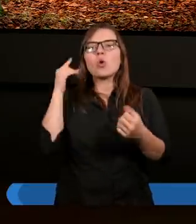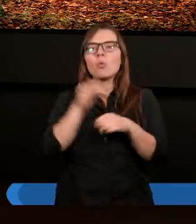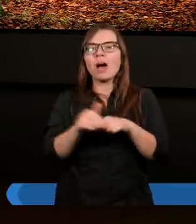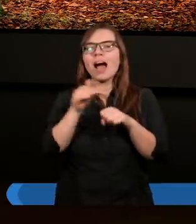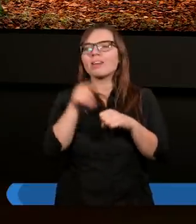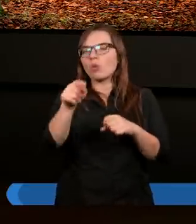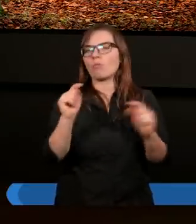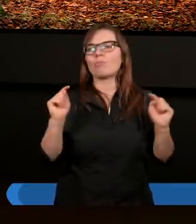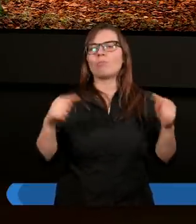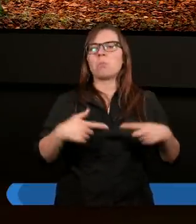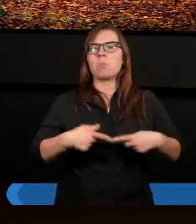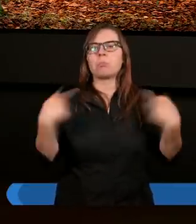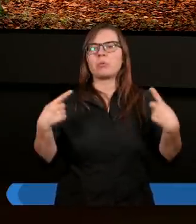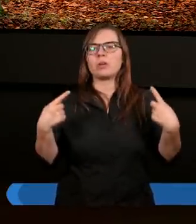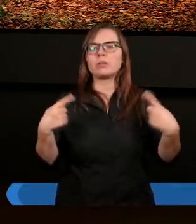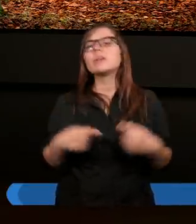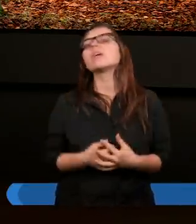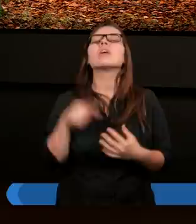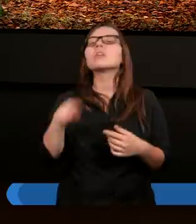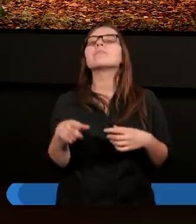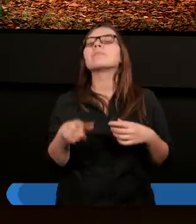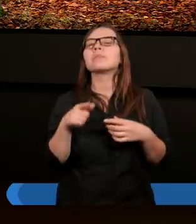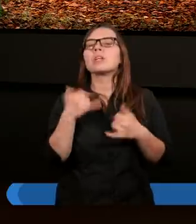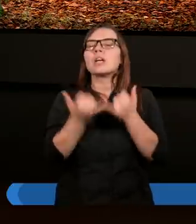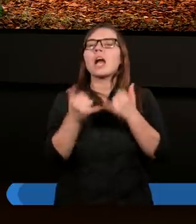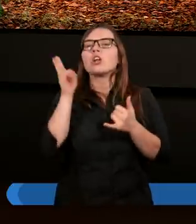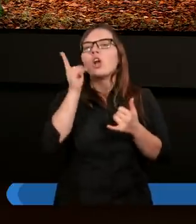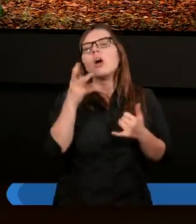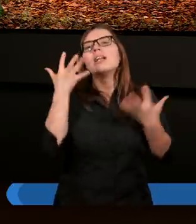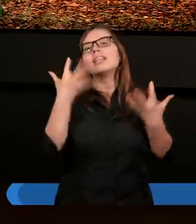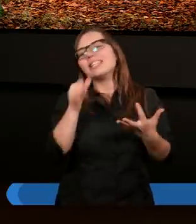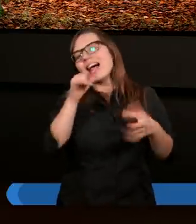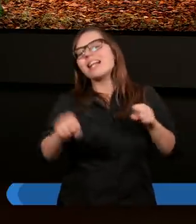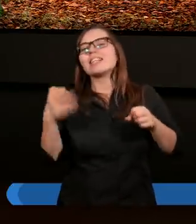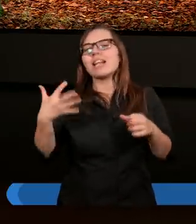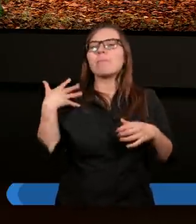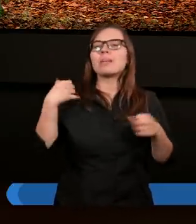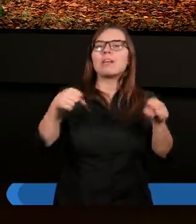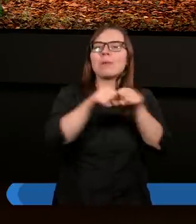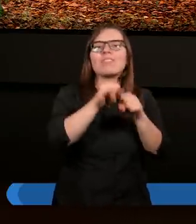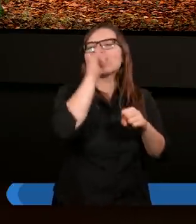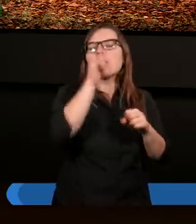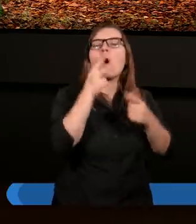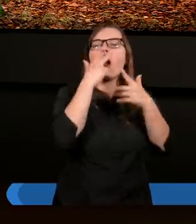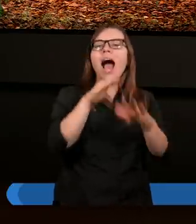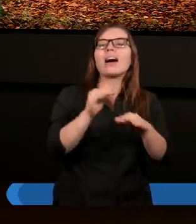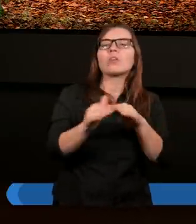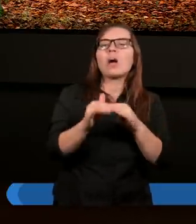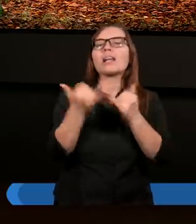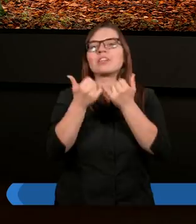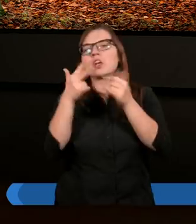one się wykluczają. Że jeśli ktoś, jeśli sędzia chce być sprawiedliwy, nie może okazać łaski, jeśli